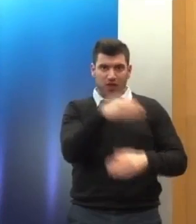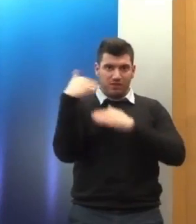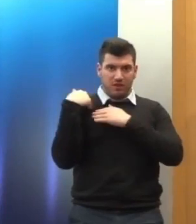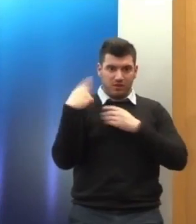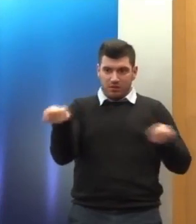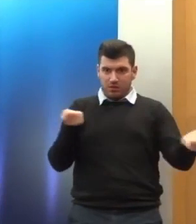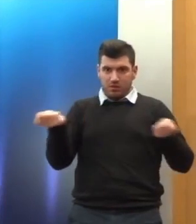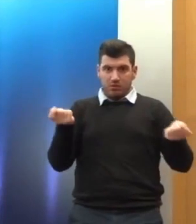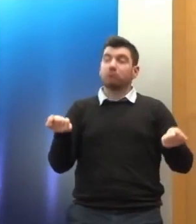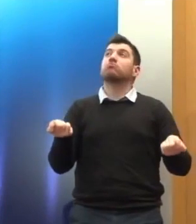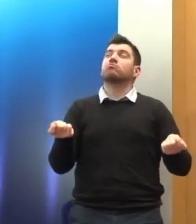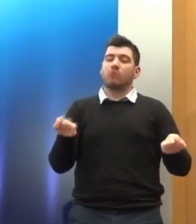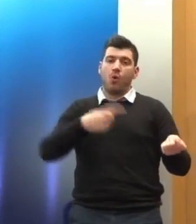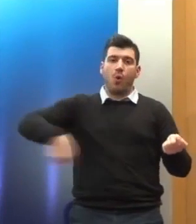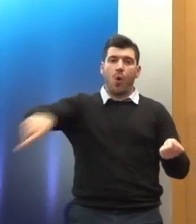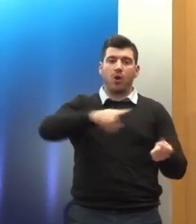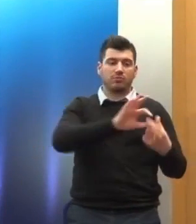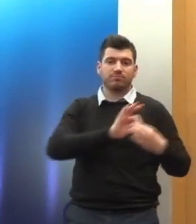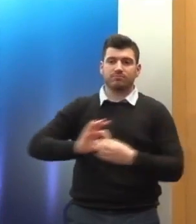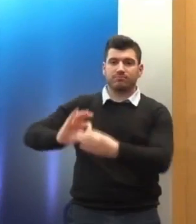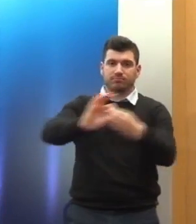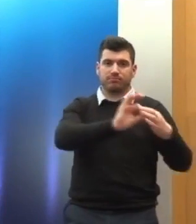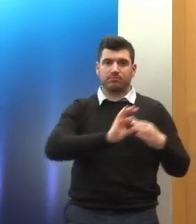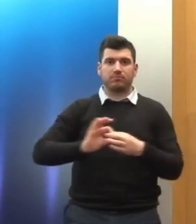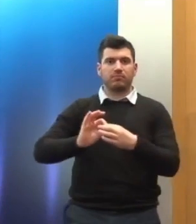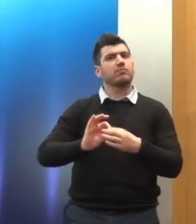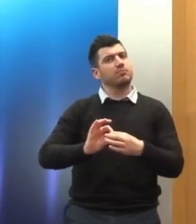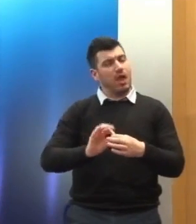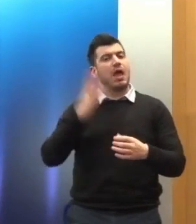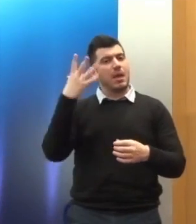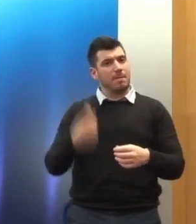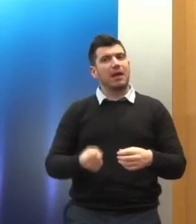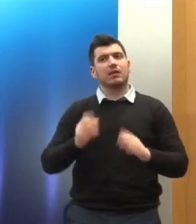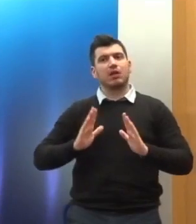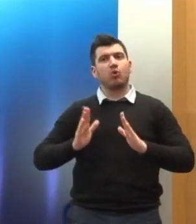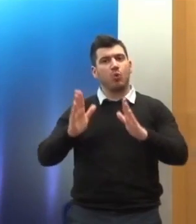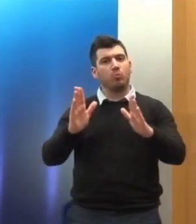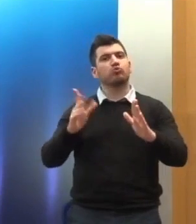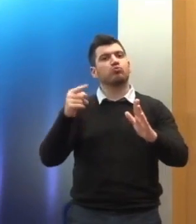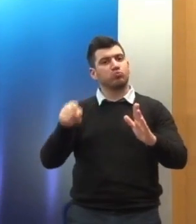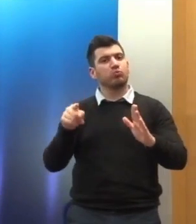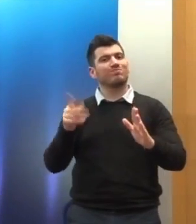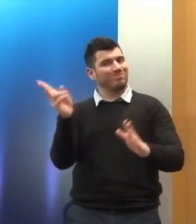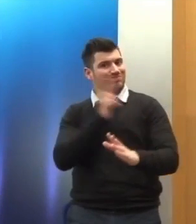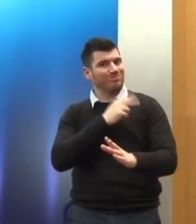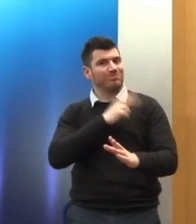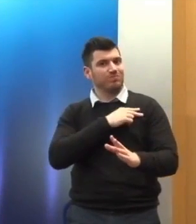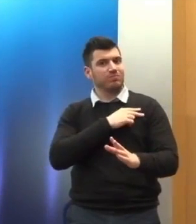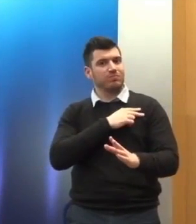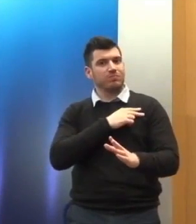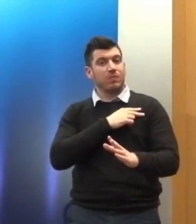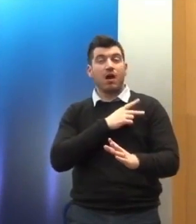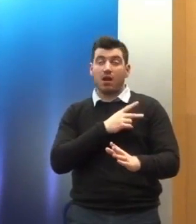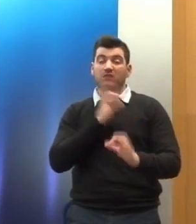έφραυστο οικοδόμημα θεωρώ ότι έχει ανοίξει ένας δρόμος δεν άνοιξε χωρίς εμπόδια αλλά έχει ανοίξει και